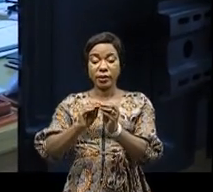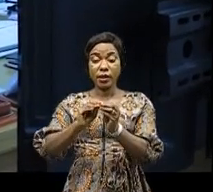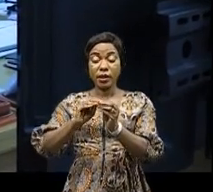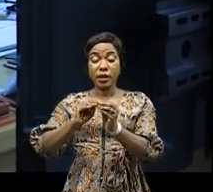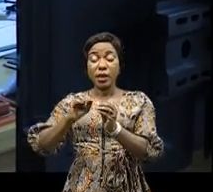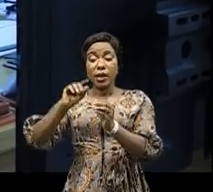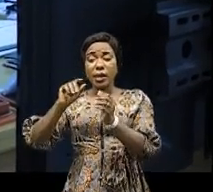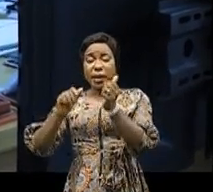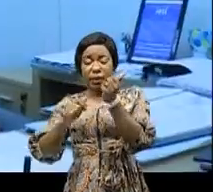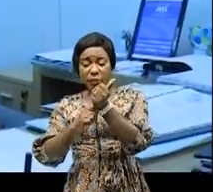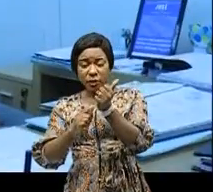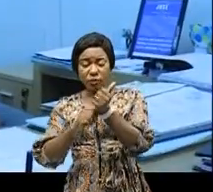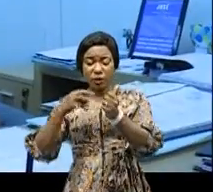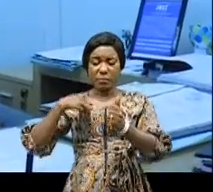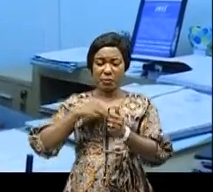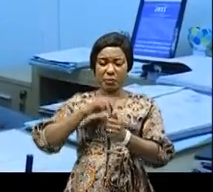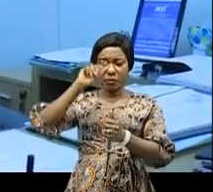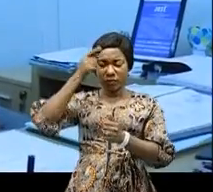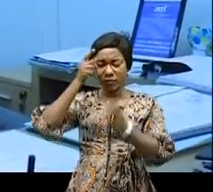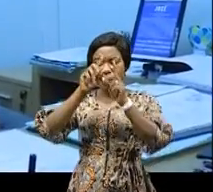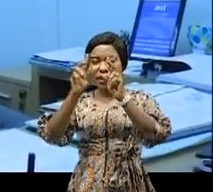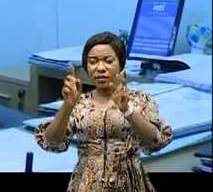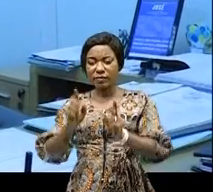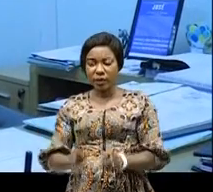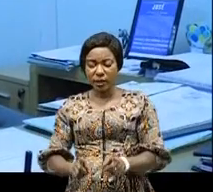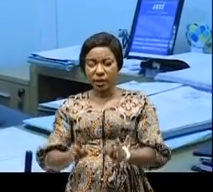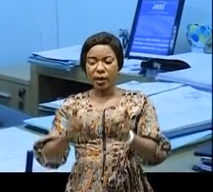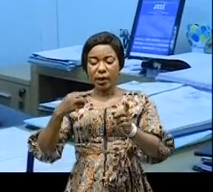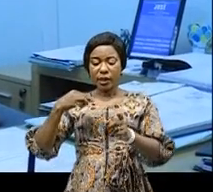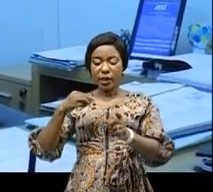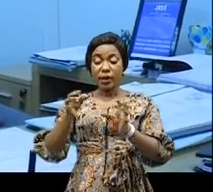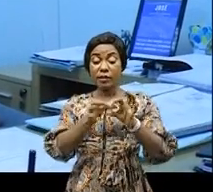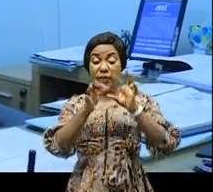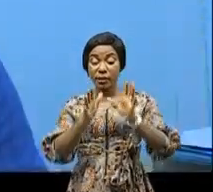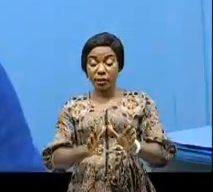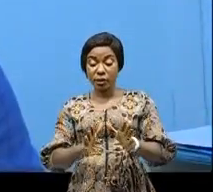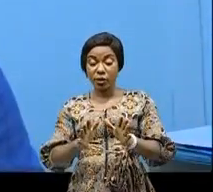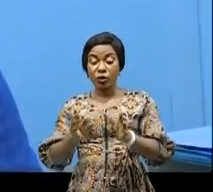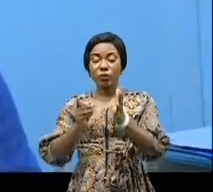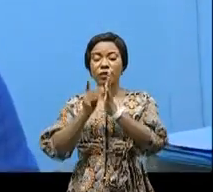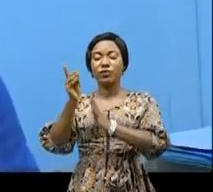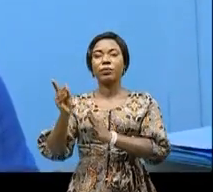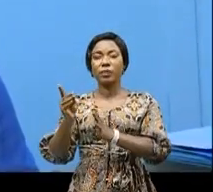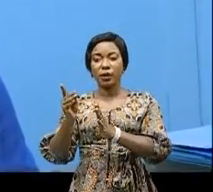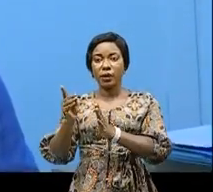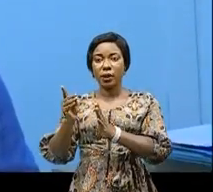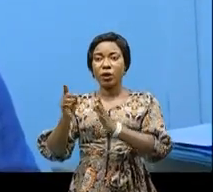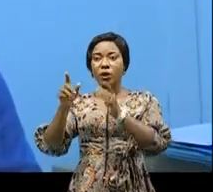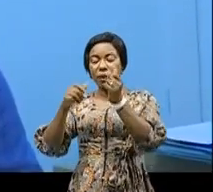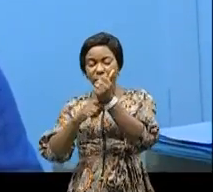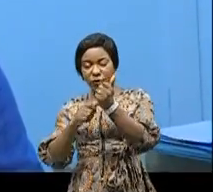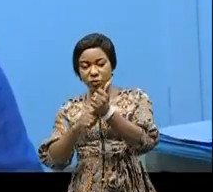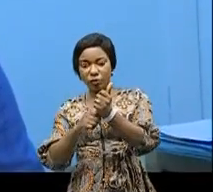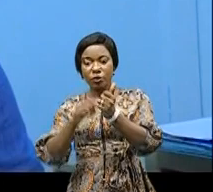africains, les entrepreneurs, le partenaire au développement, les investisseurs institutionnels, les négociateurs,